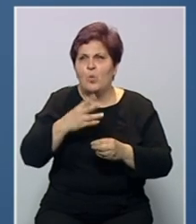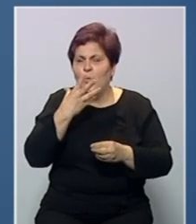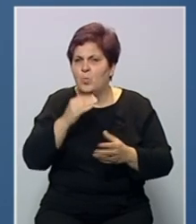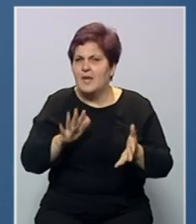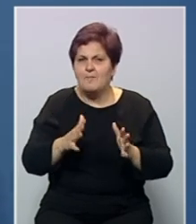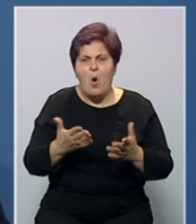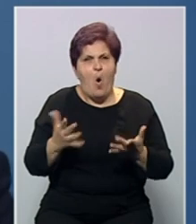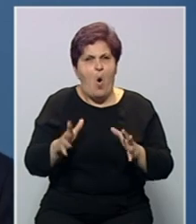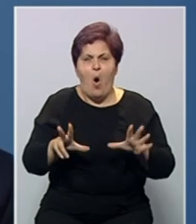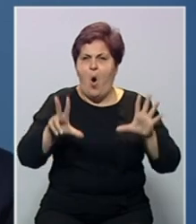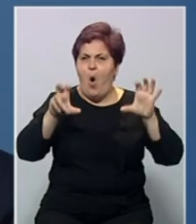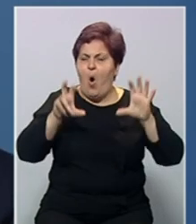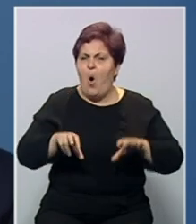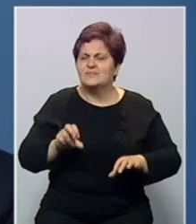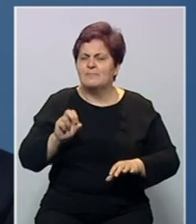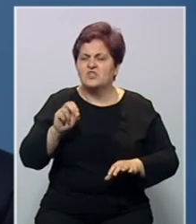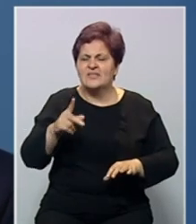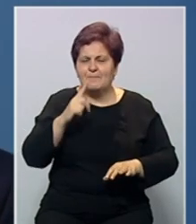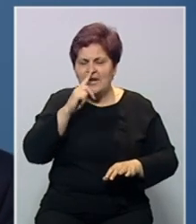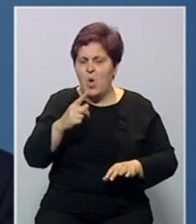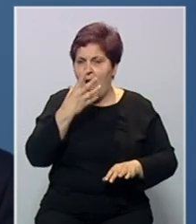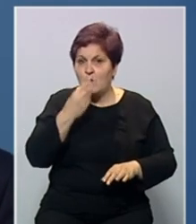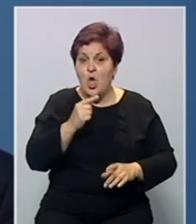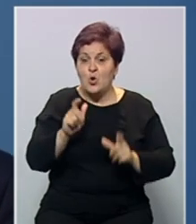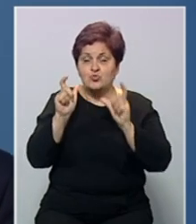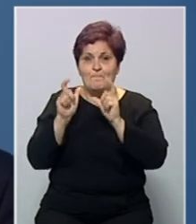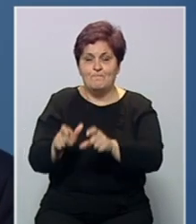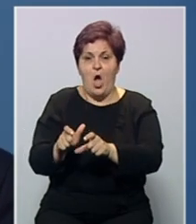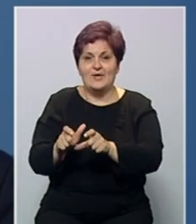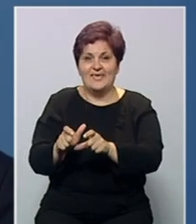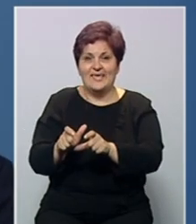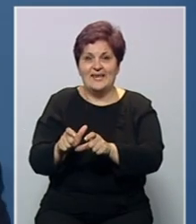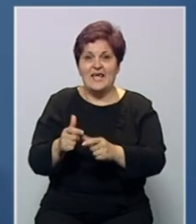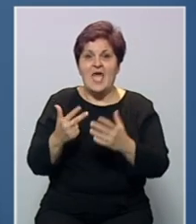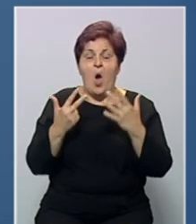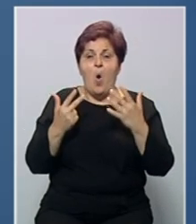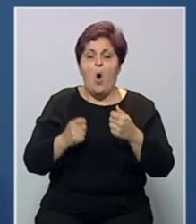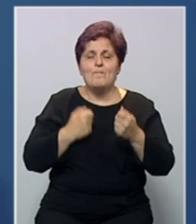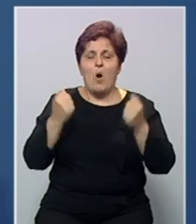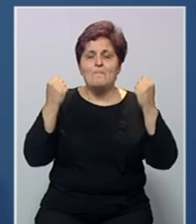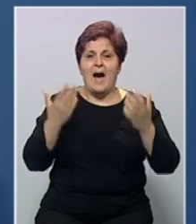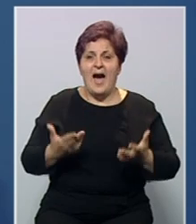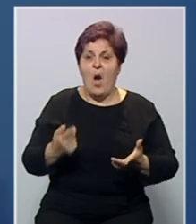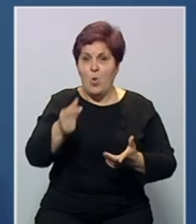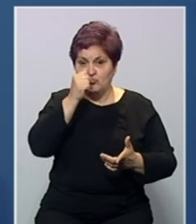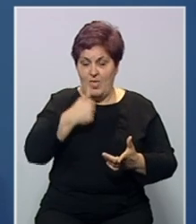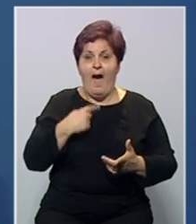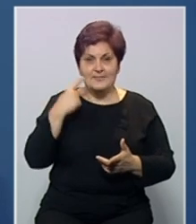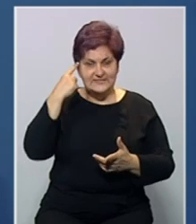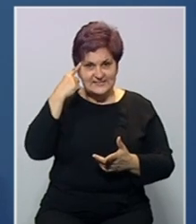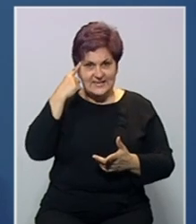od cirka 813 miliona kuna koji su blokirani u 8 poslovnih banaka. Po onome što ja znam,